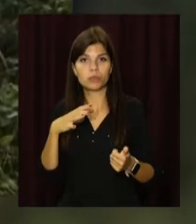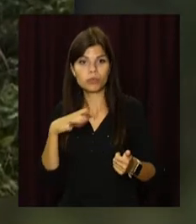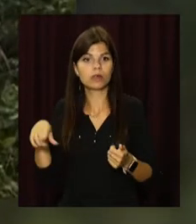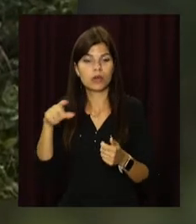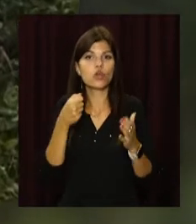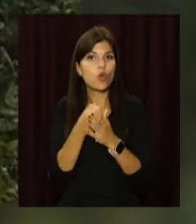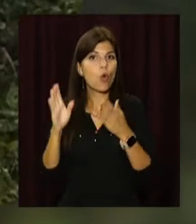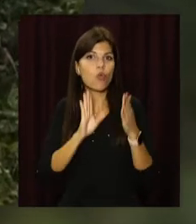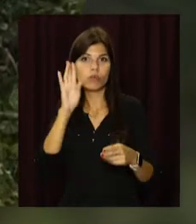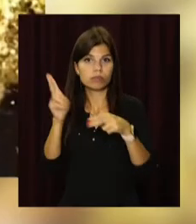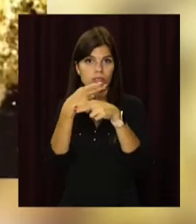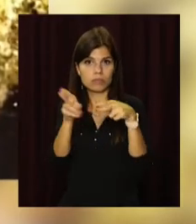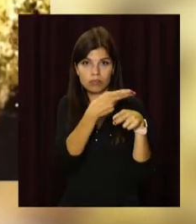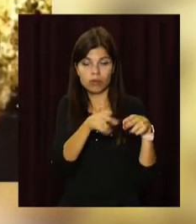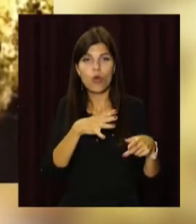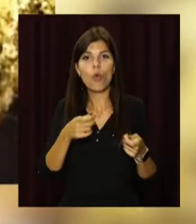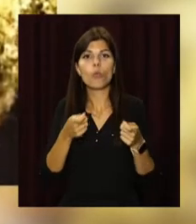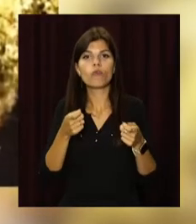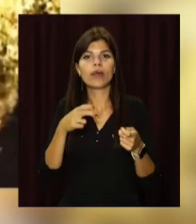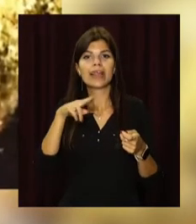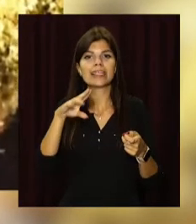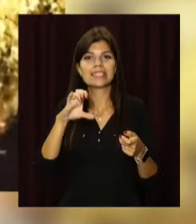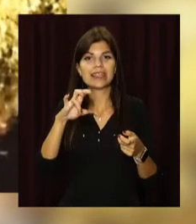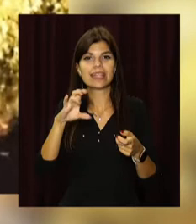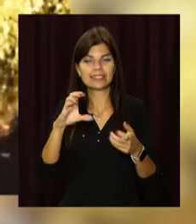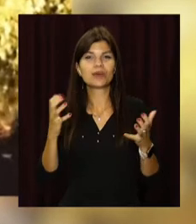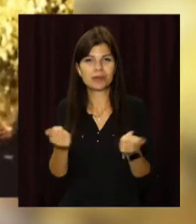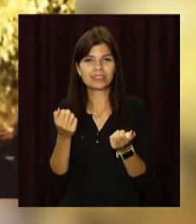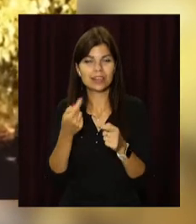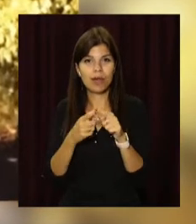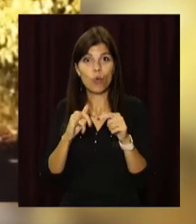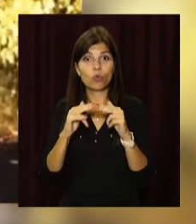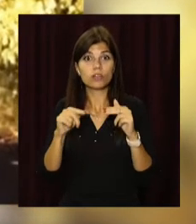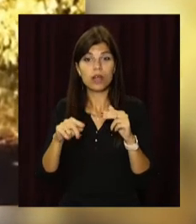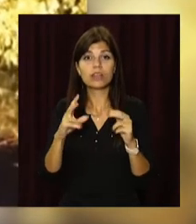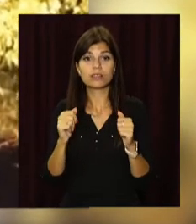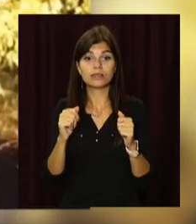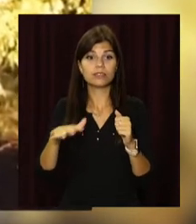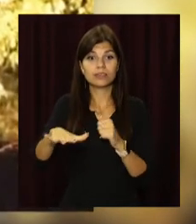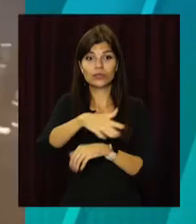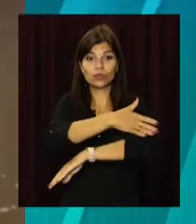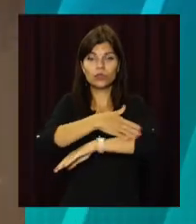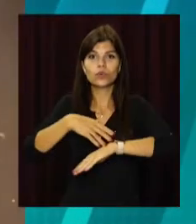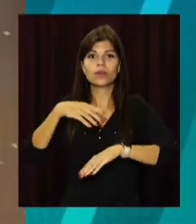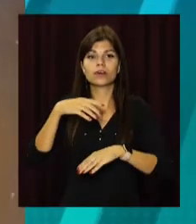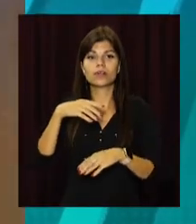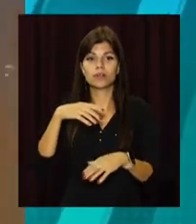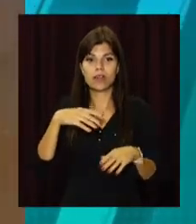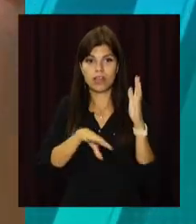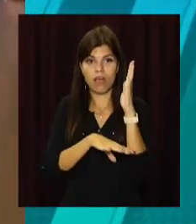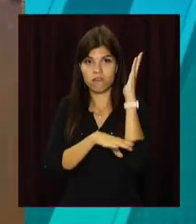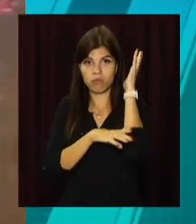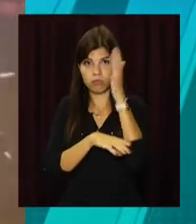майже до ранку, оповідомляють у Головному управлінні ДСНС області. Зокрема, у Дніпрі на Святослава Хороброго дерево впало на